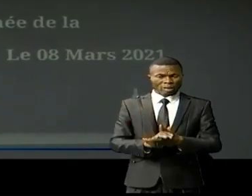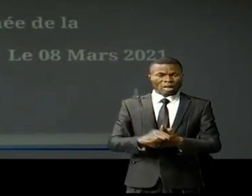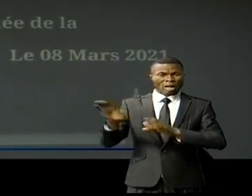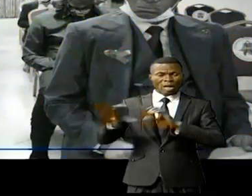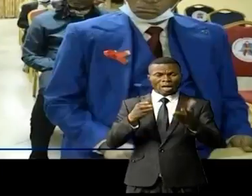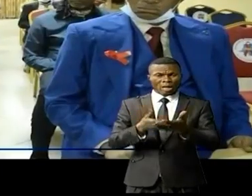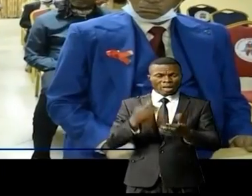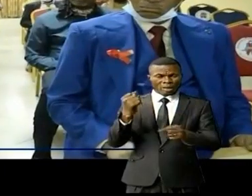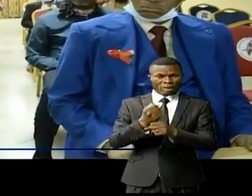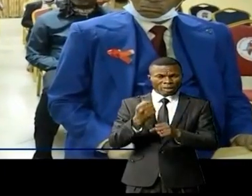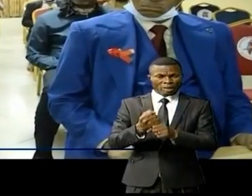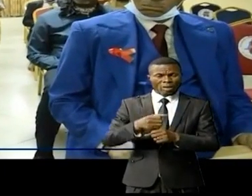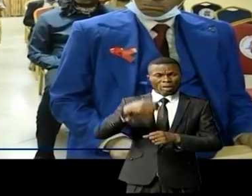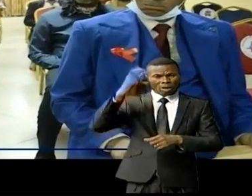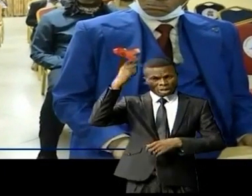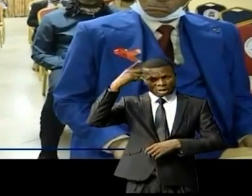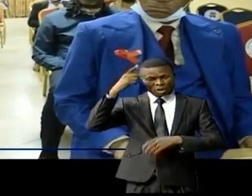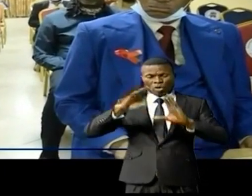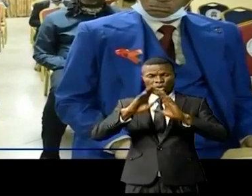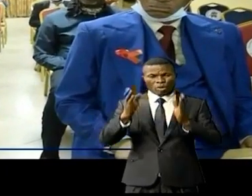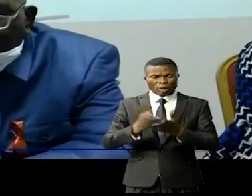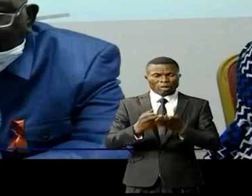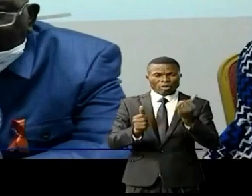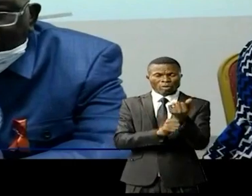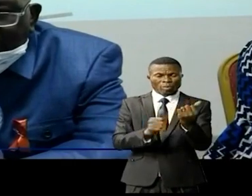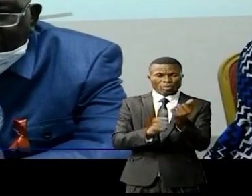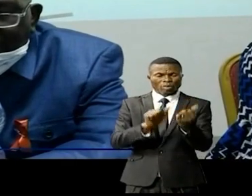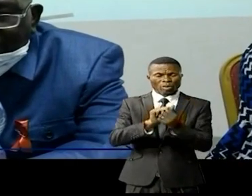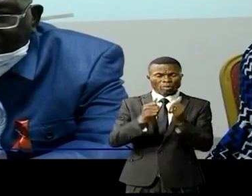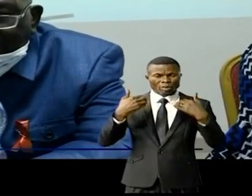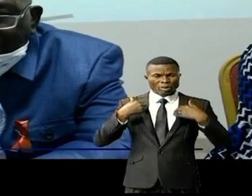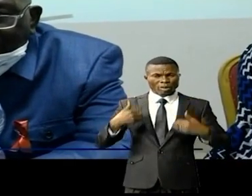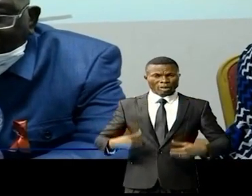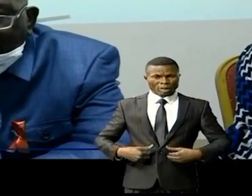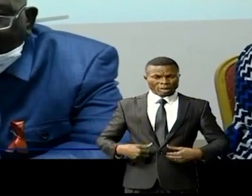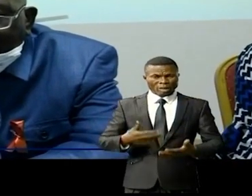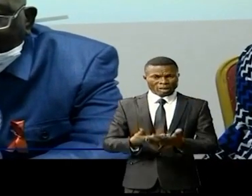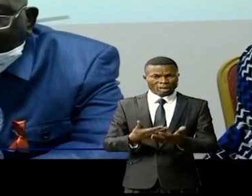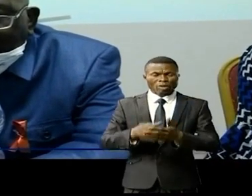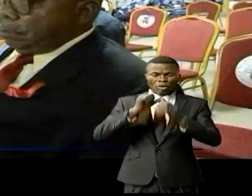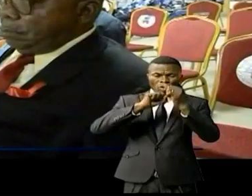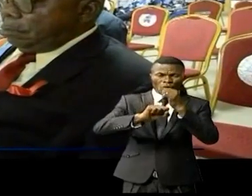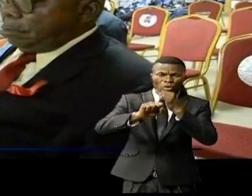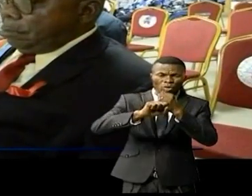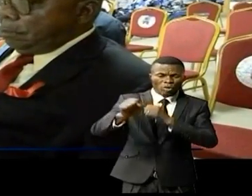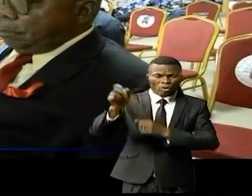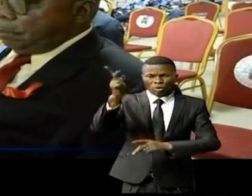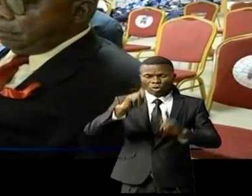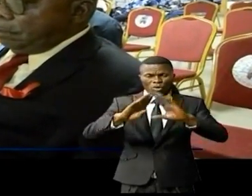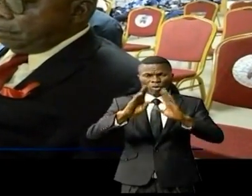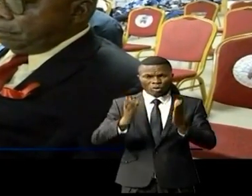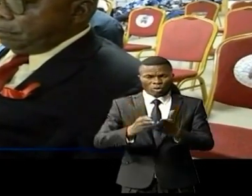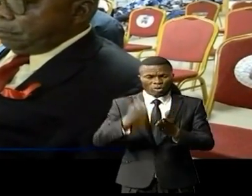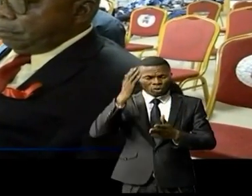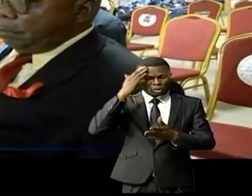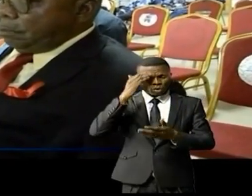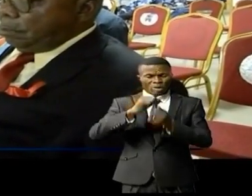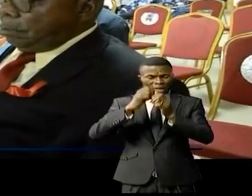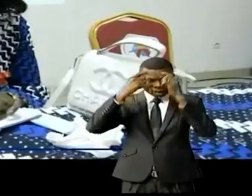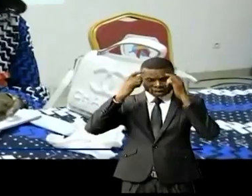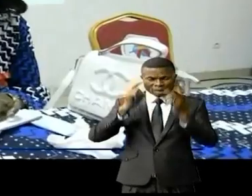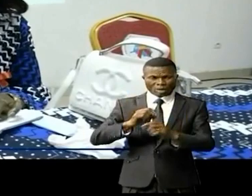oeuvre dans les différents centres de santé dans les cadres de la sensibilisation de la population sur des mesures